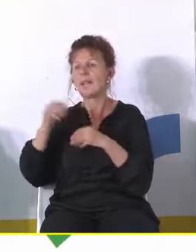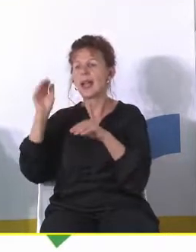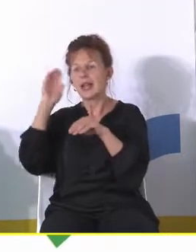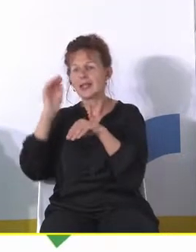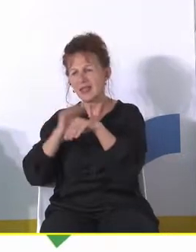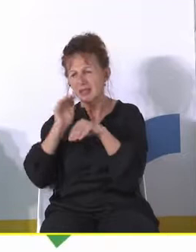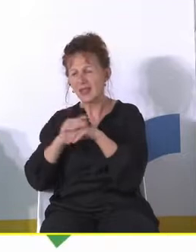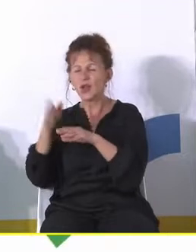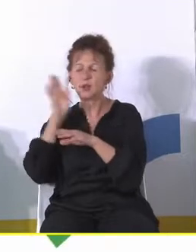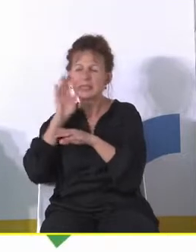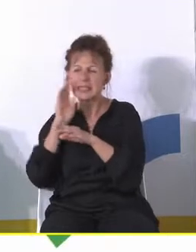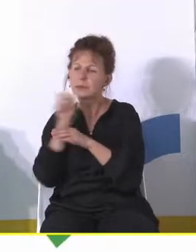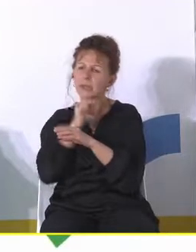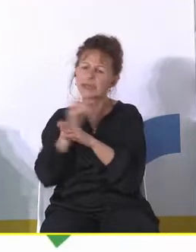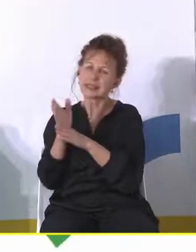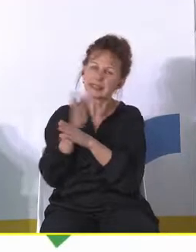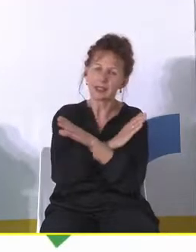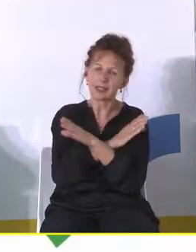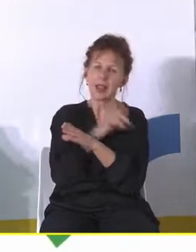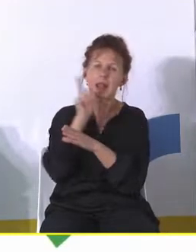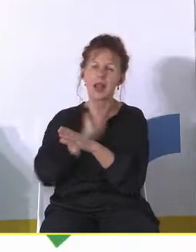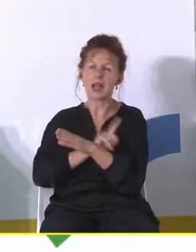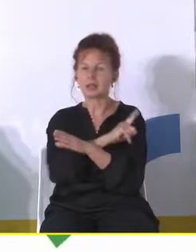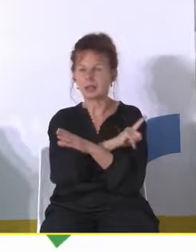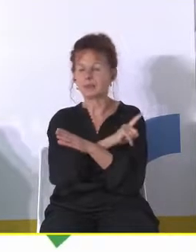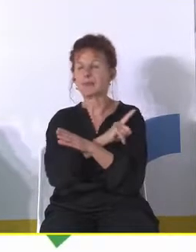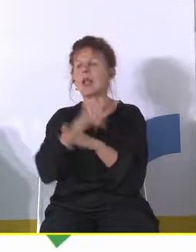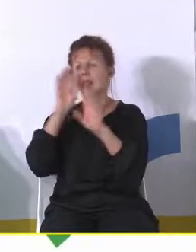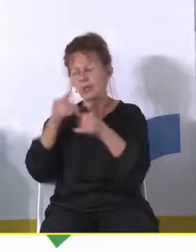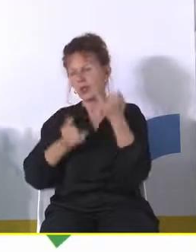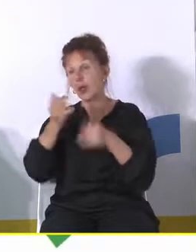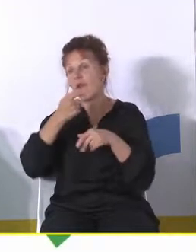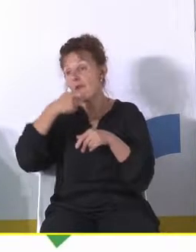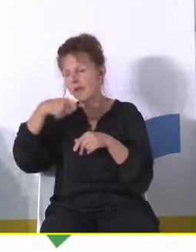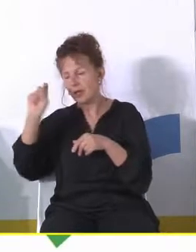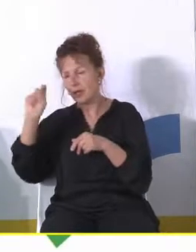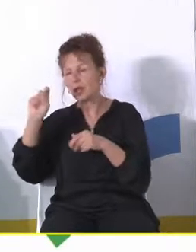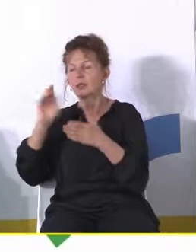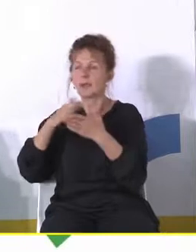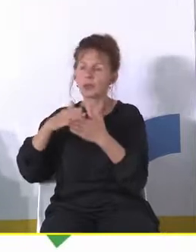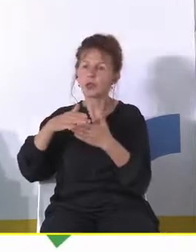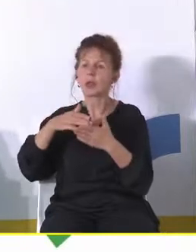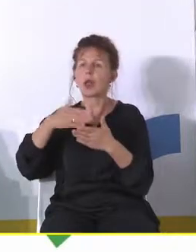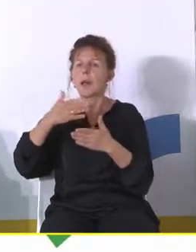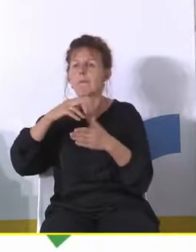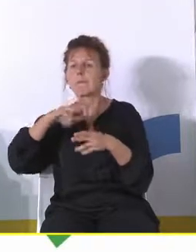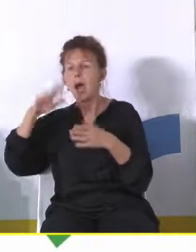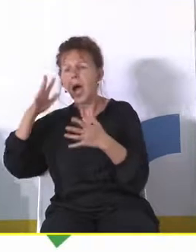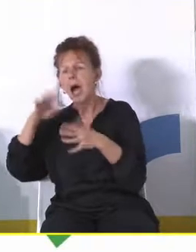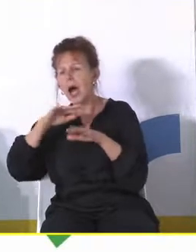nadal z tego liceum do którego się chodziło tak czyli oni generalnie mimo, że tam wyjechali z jakiegoś na przykład warmińsko-mazurskiewskiego